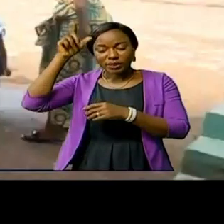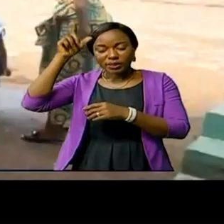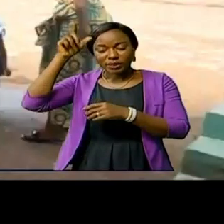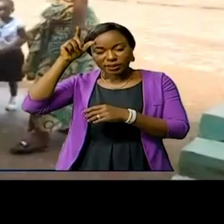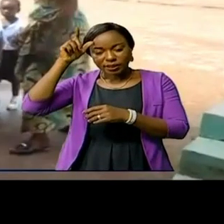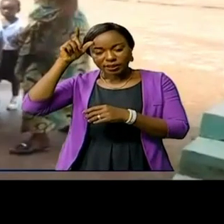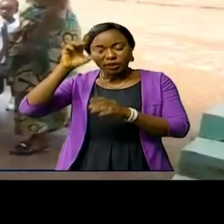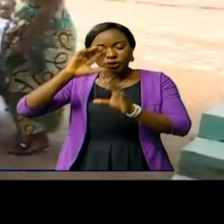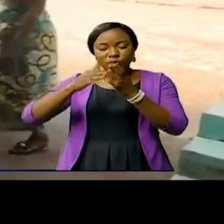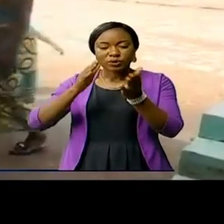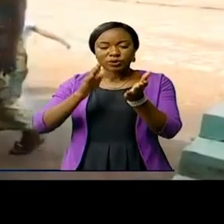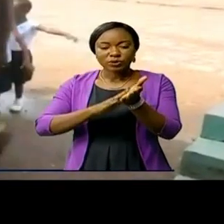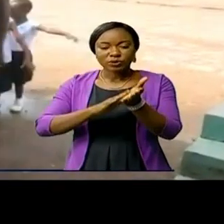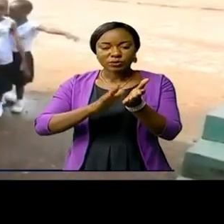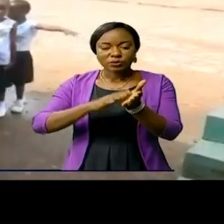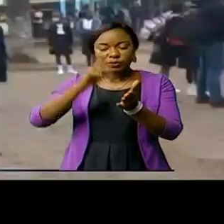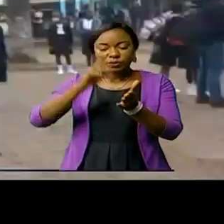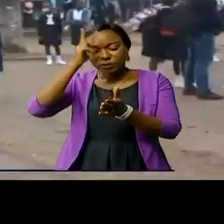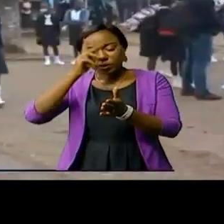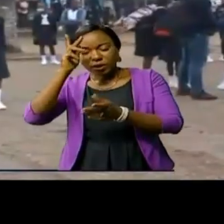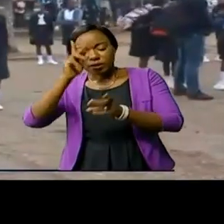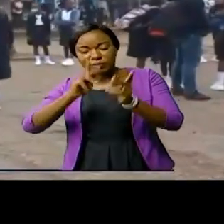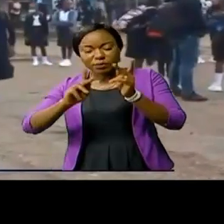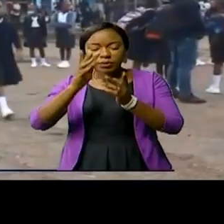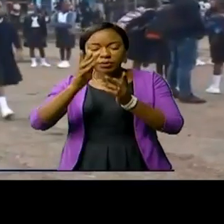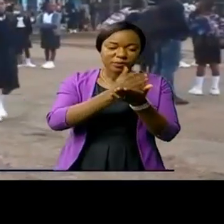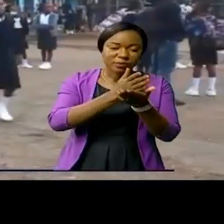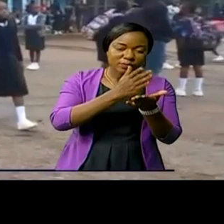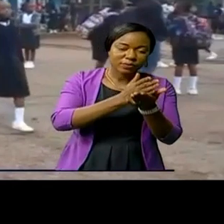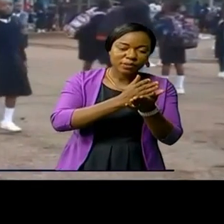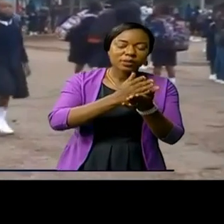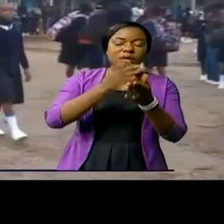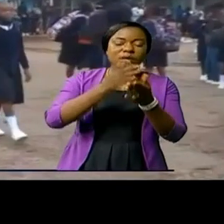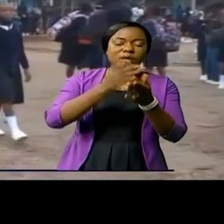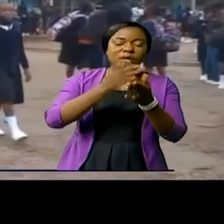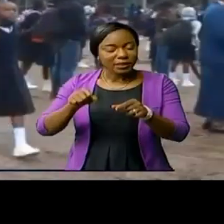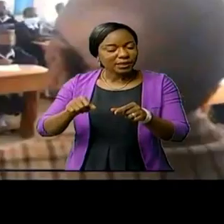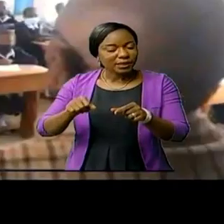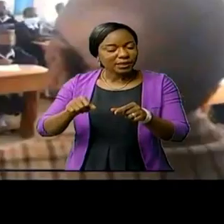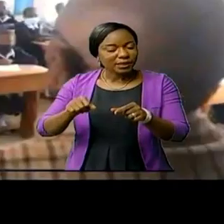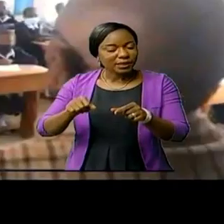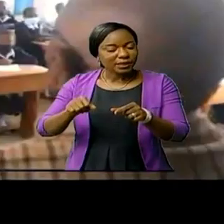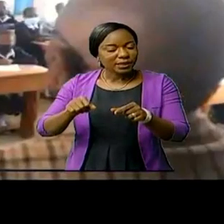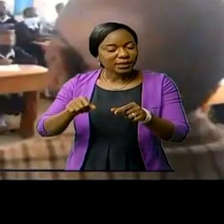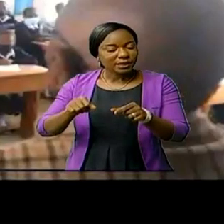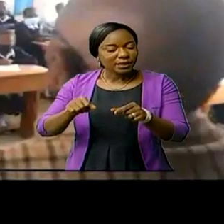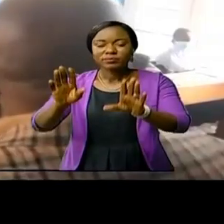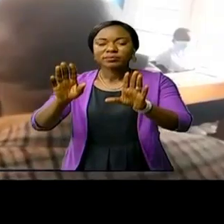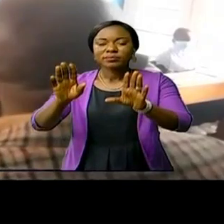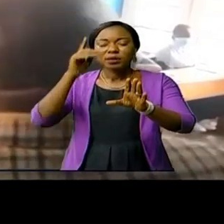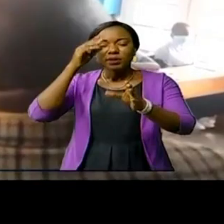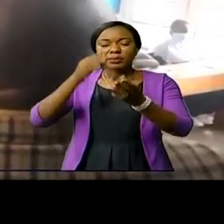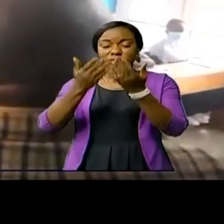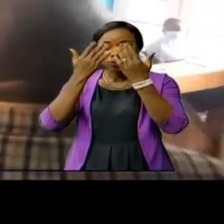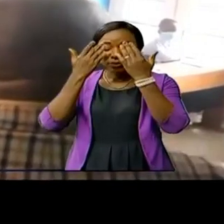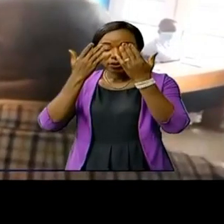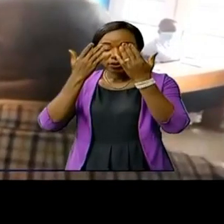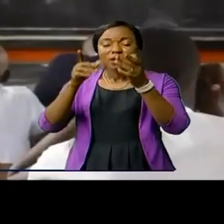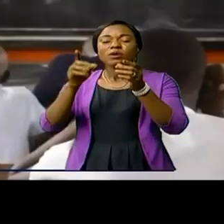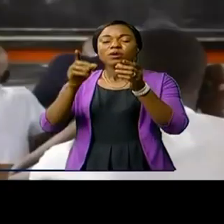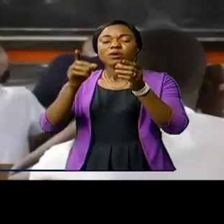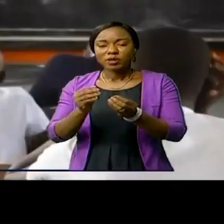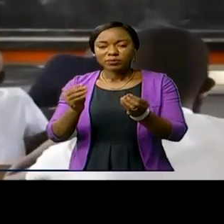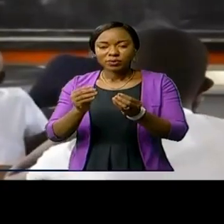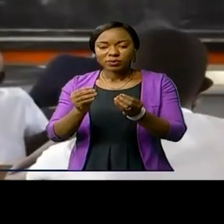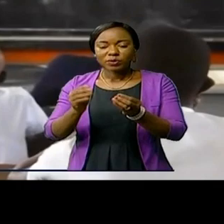conventionnelles, publiques et privées sont accessibles désormais aux élèves et aux enseignants. Et ces derniers donnent